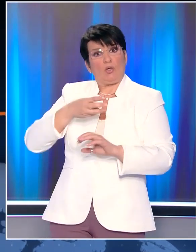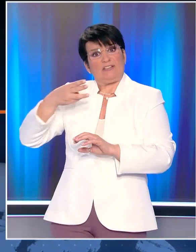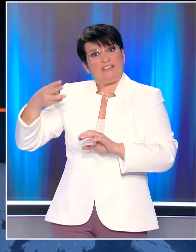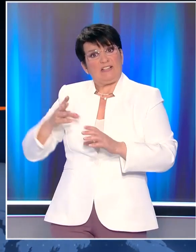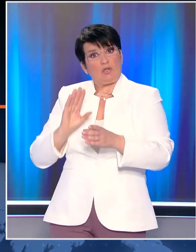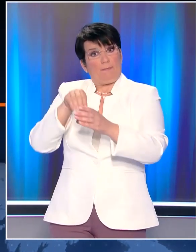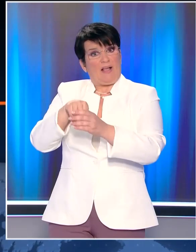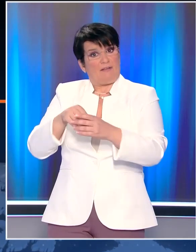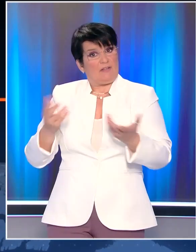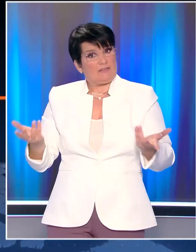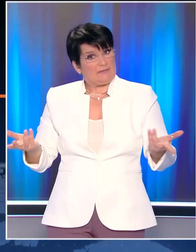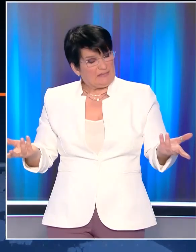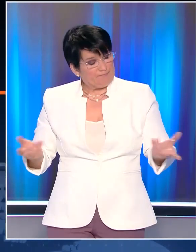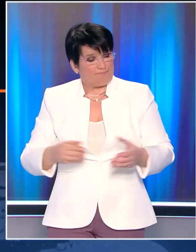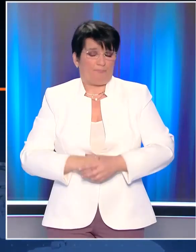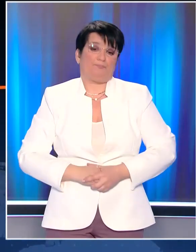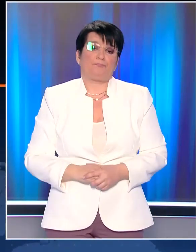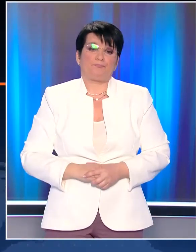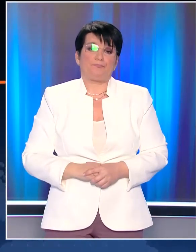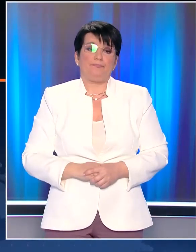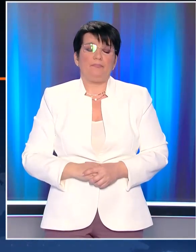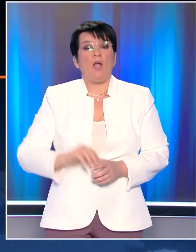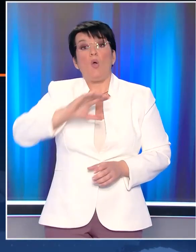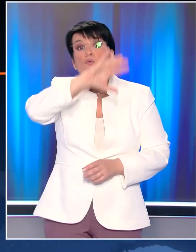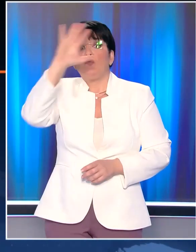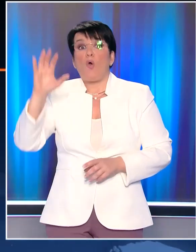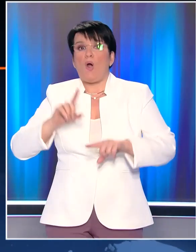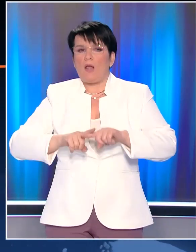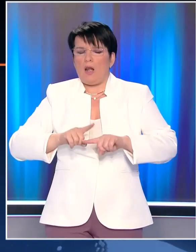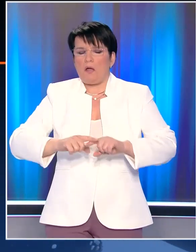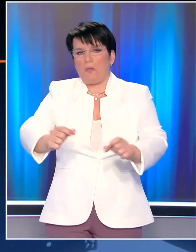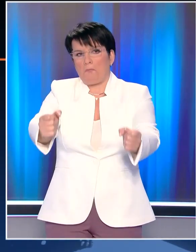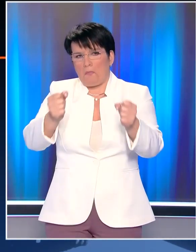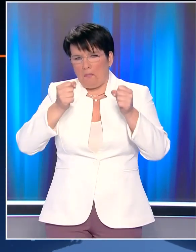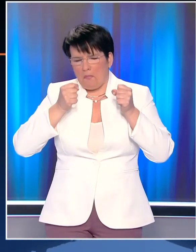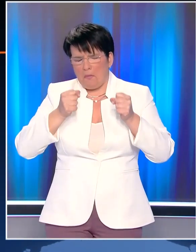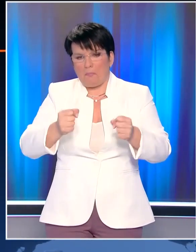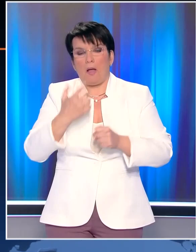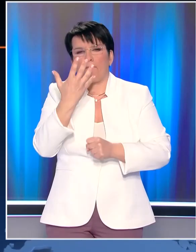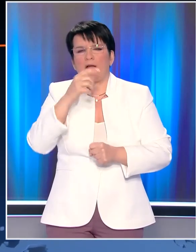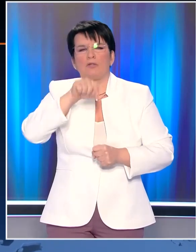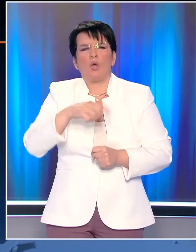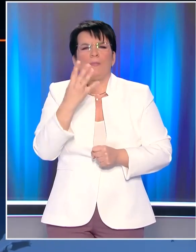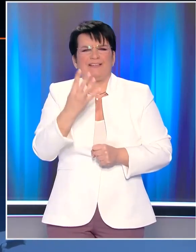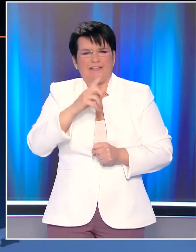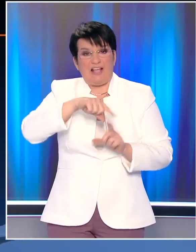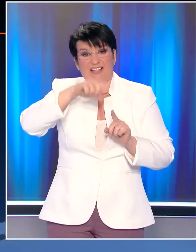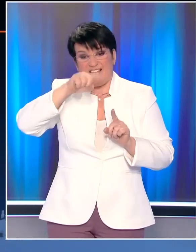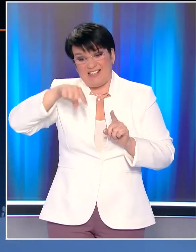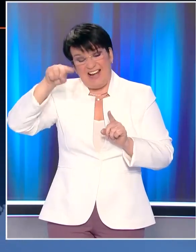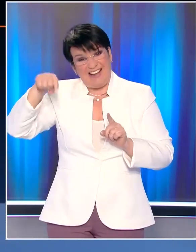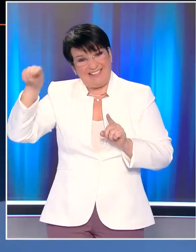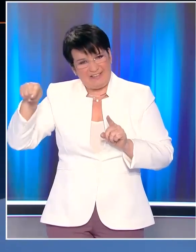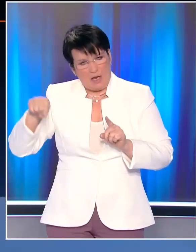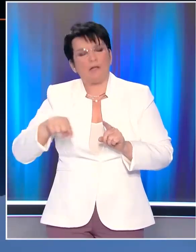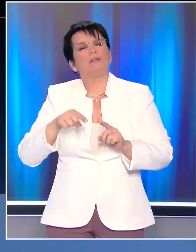για παρεμβάσεις. Ανησύγησε η Βόρεια Ελλάδα από την ισχυρή συσμικηδόνη στη μεγέθους 5,4 βαθμών της κλίμακας